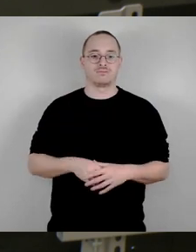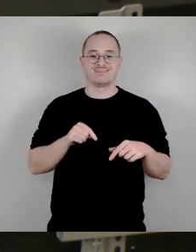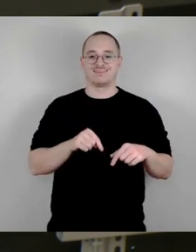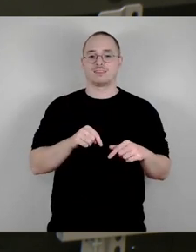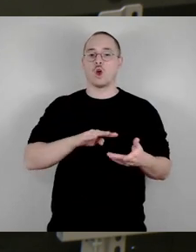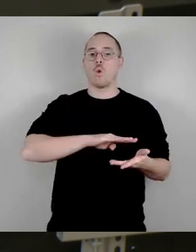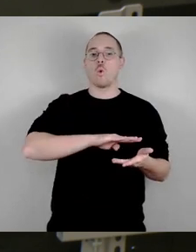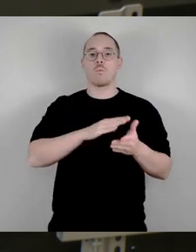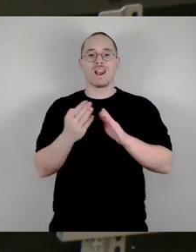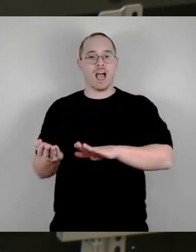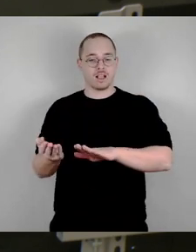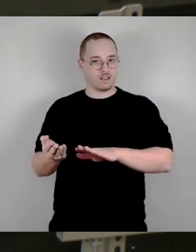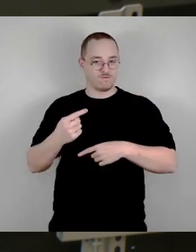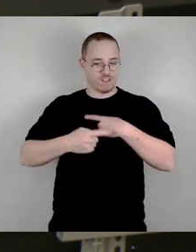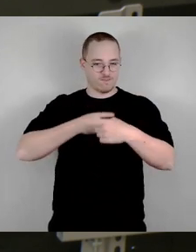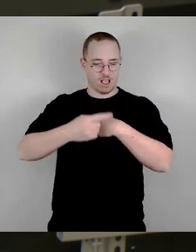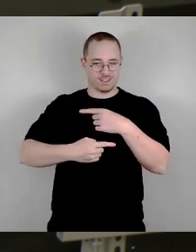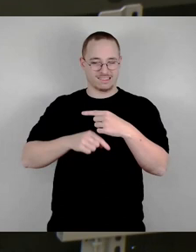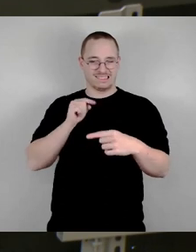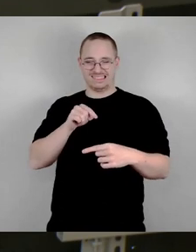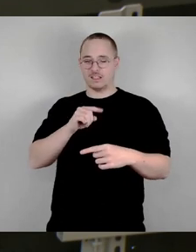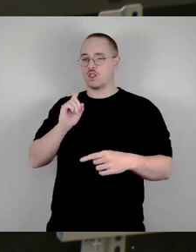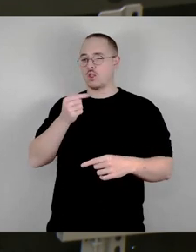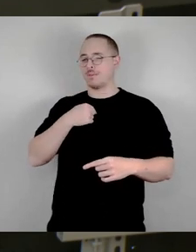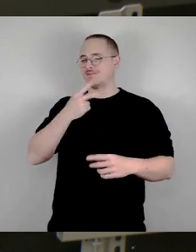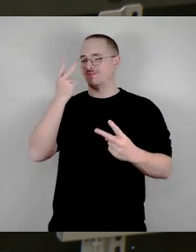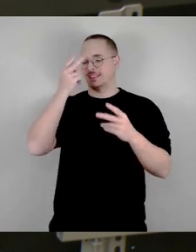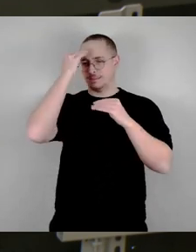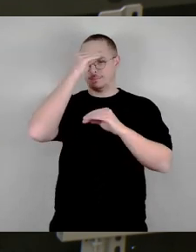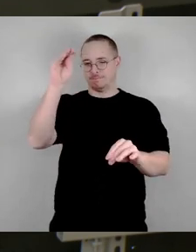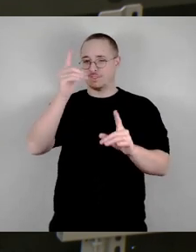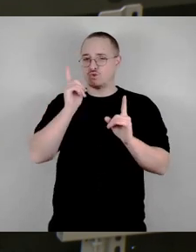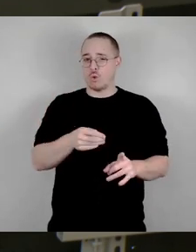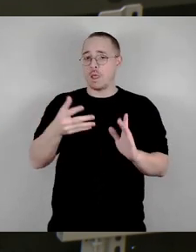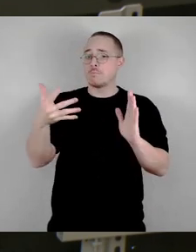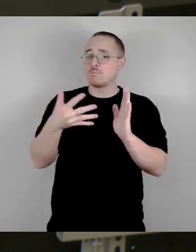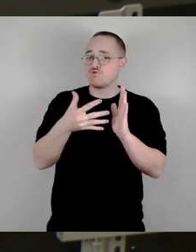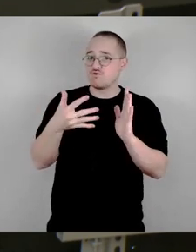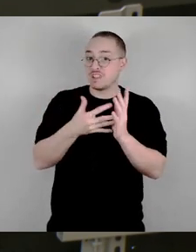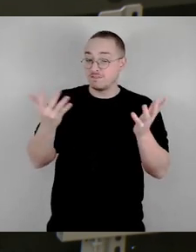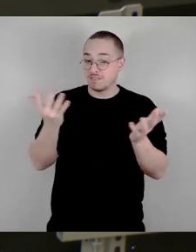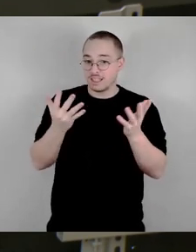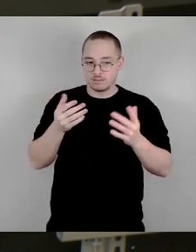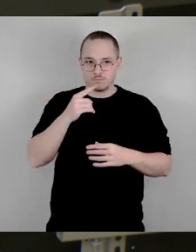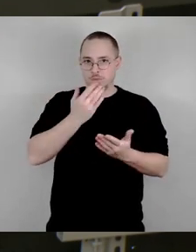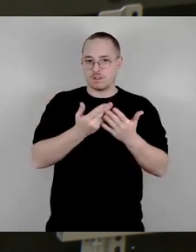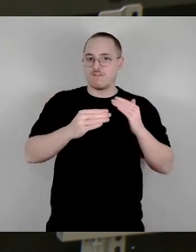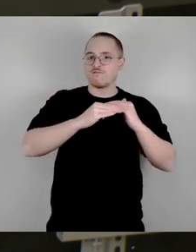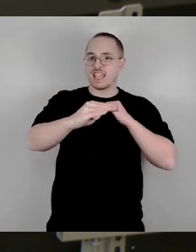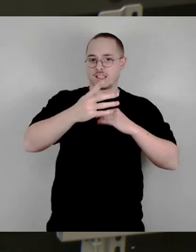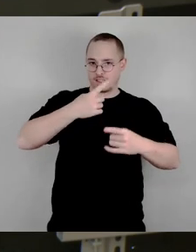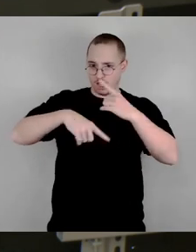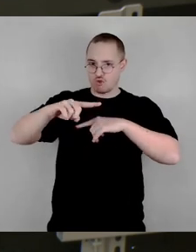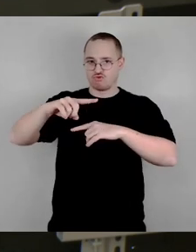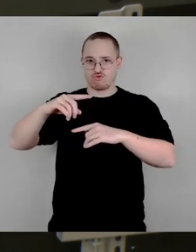vielleicht darauf hingewiesen werden, dass zu prüfen ist, nicht, wenn es zu diesem Flächentausch kommt und